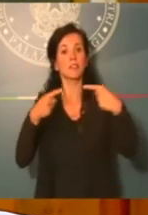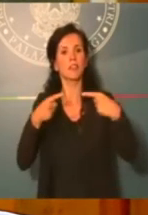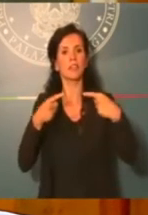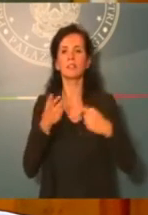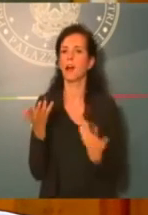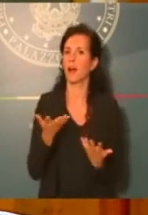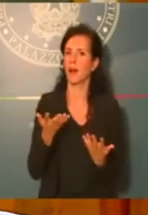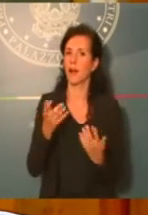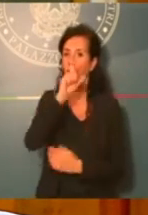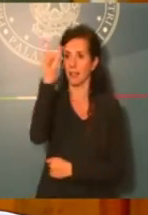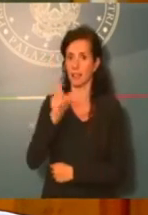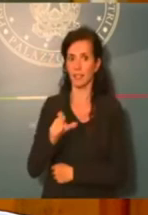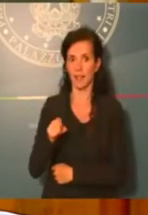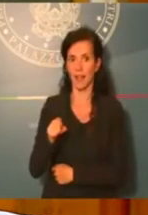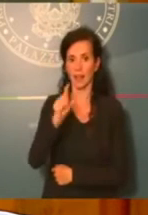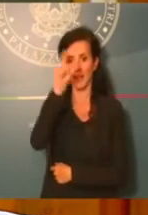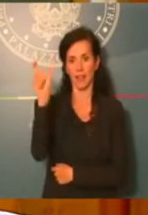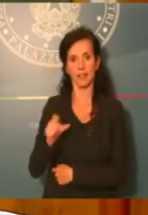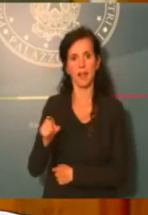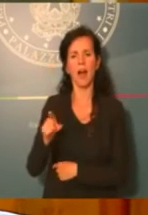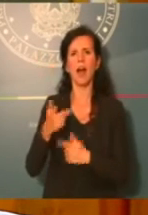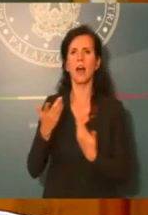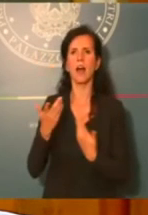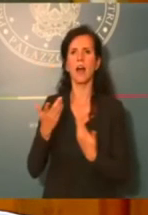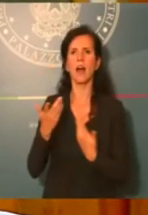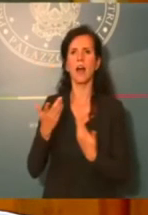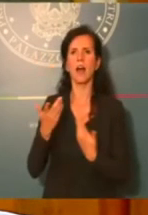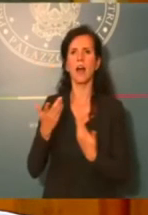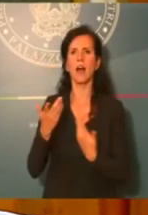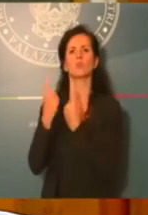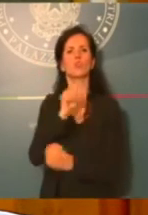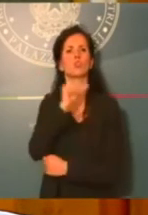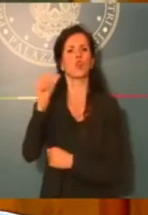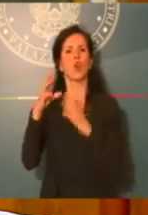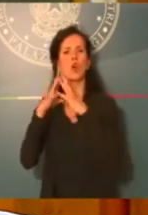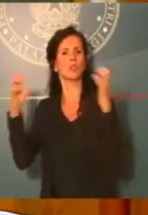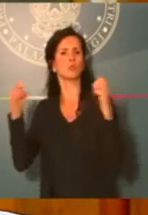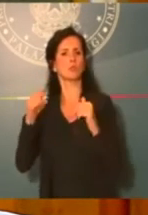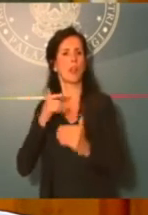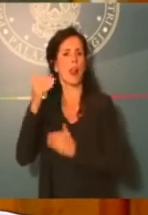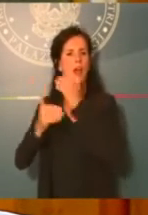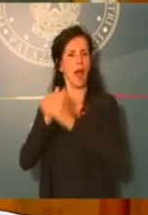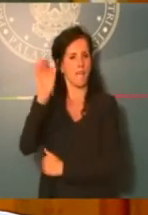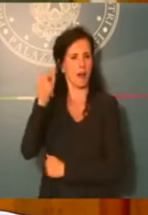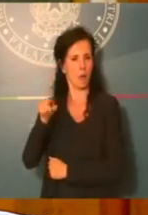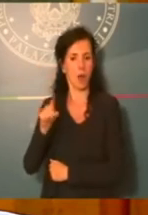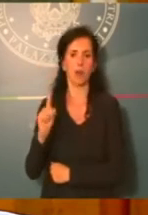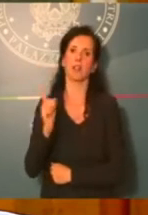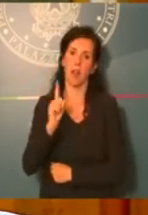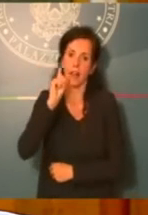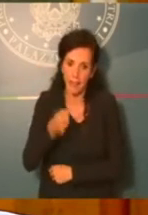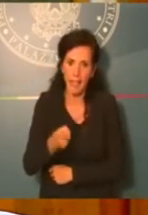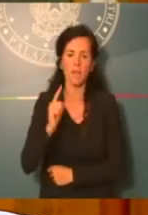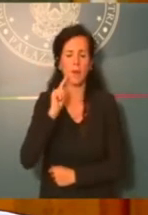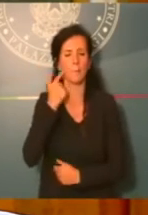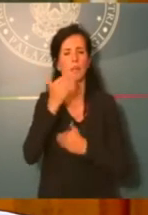rimanga una realtà industriale all'avanguardia all'interno dell'Europa, ma migliori sempre di più per dare la